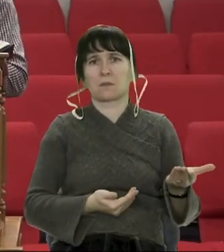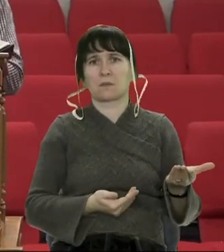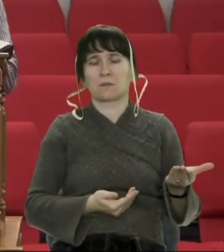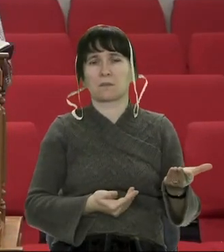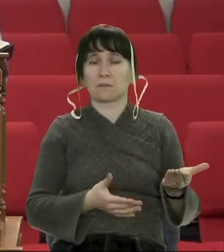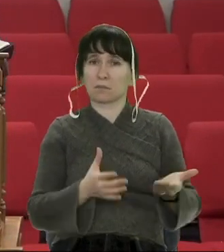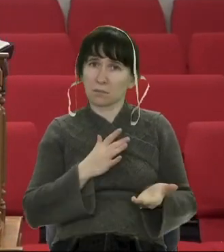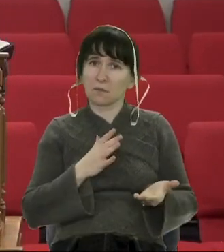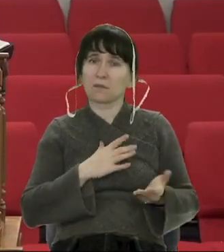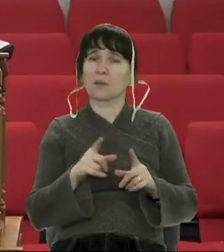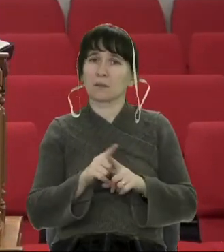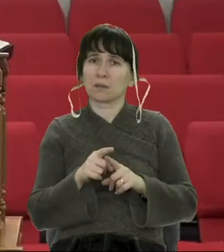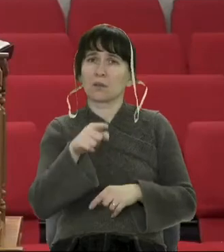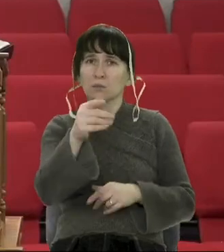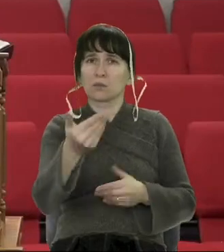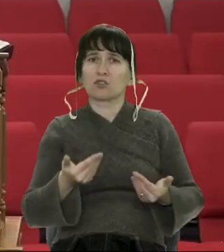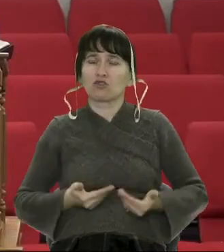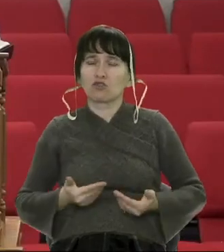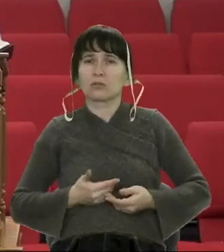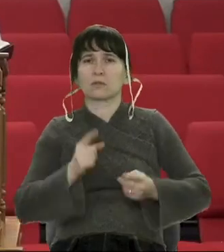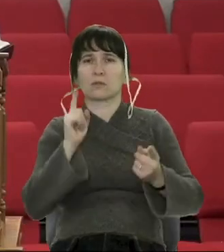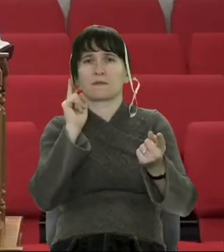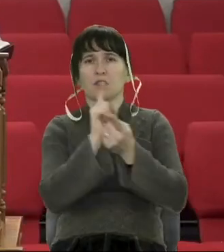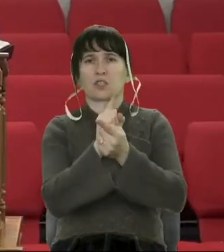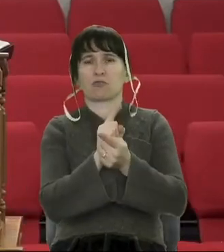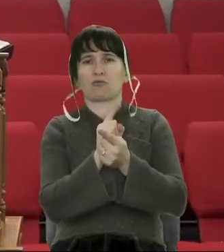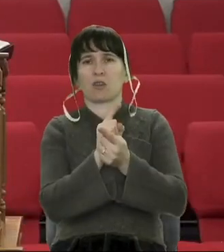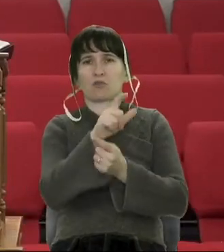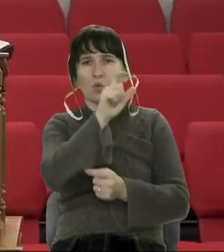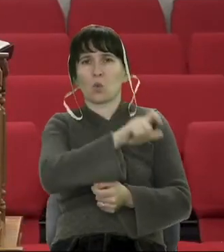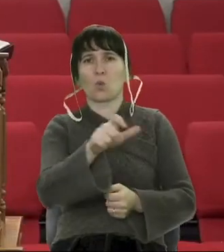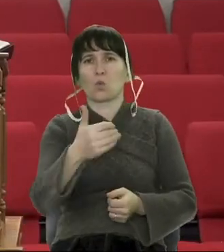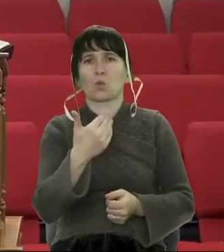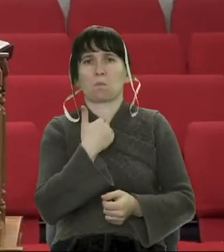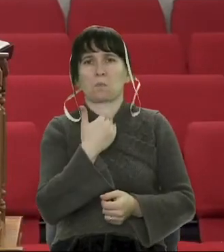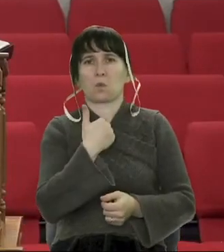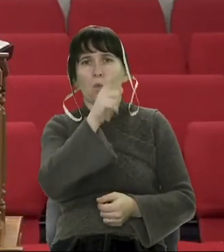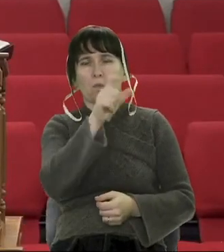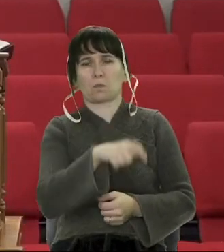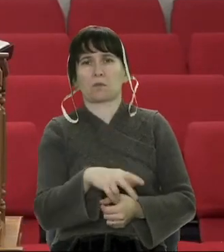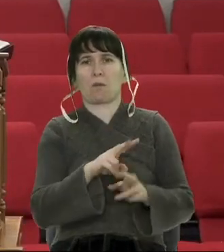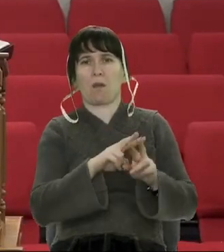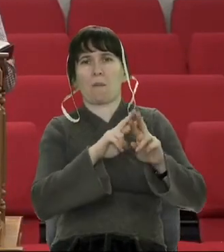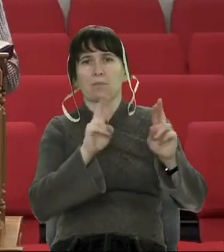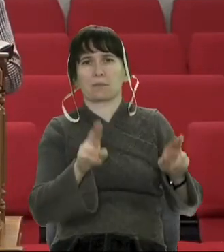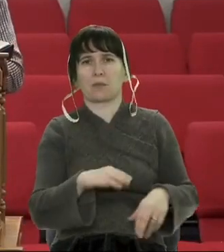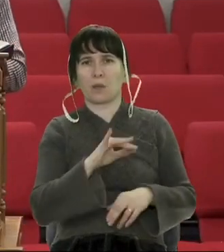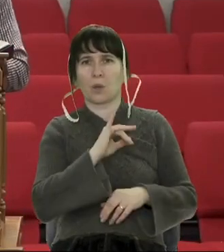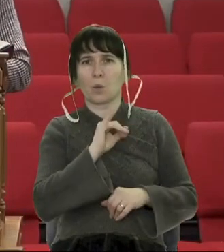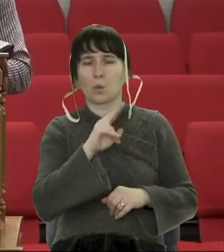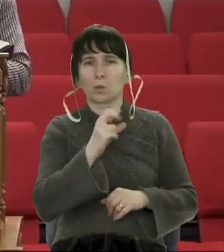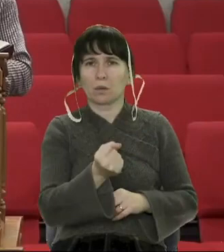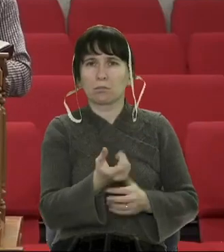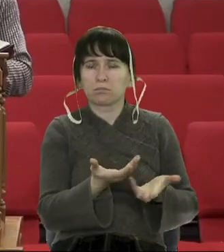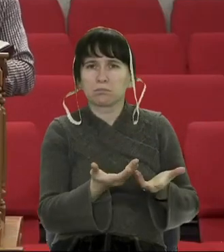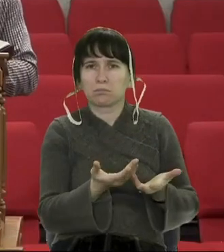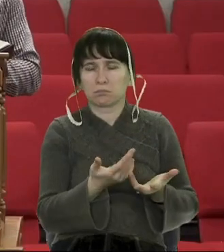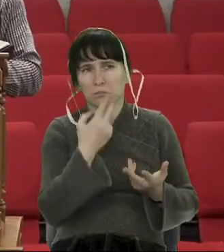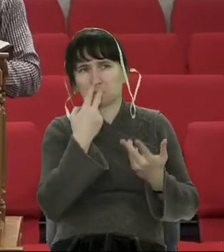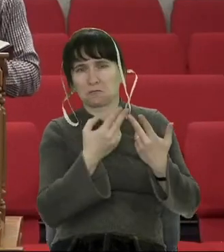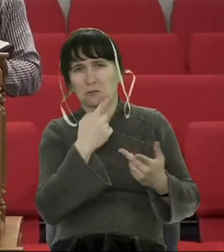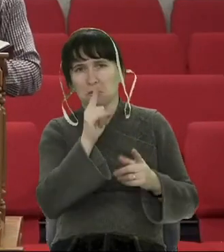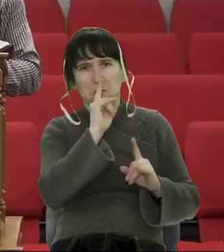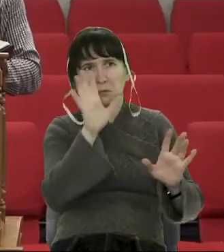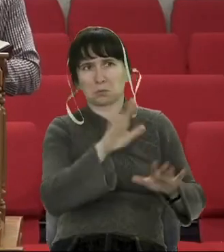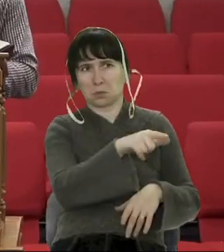стежки перетинаються стежками інших людей, які в момент точки перетину показали самі гарні